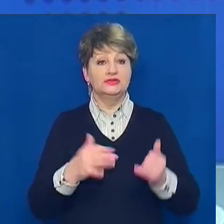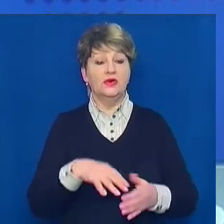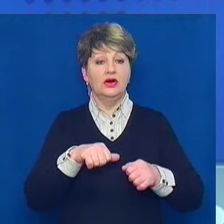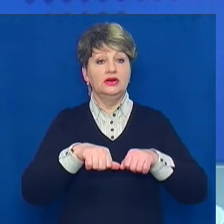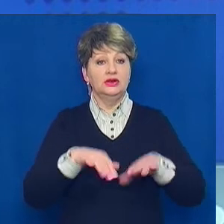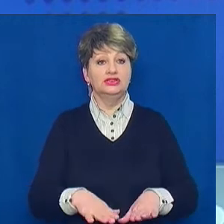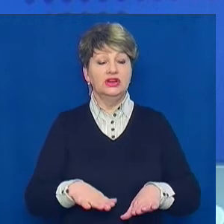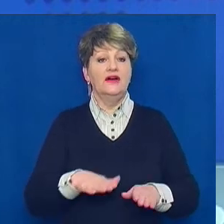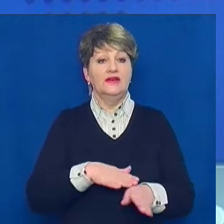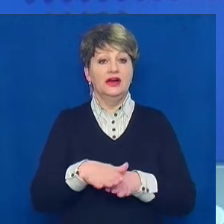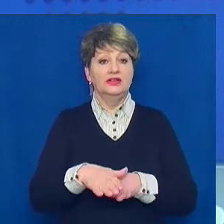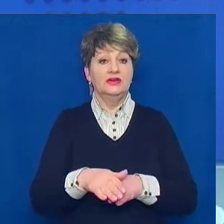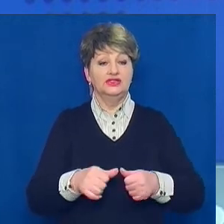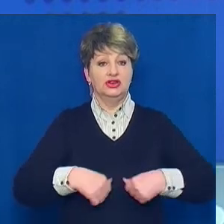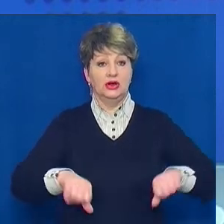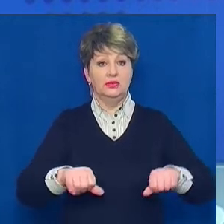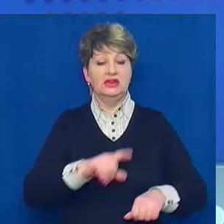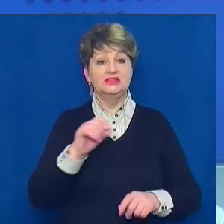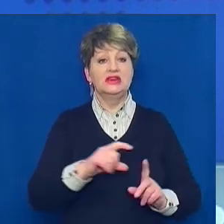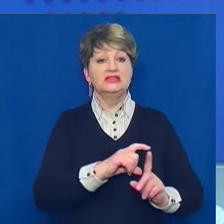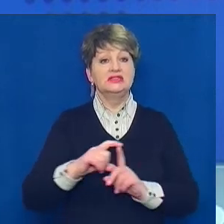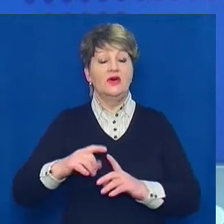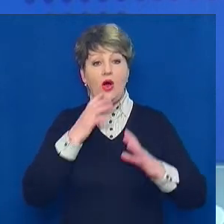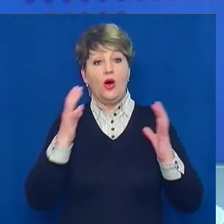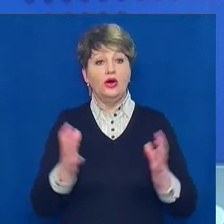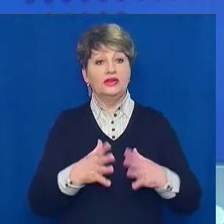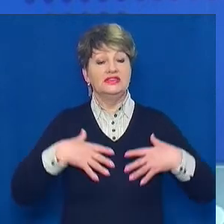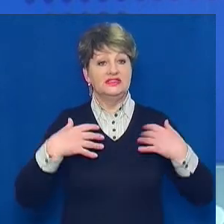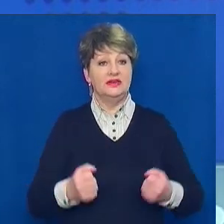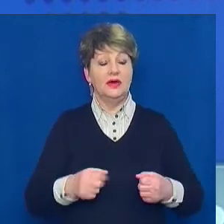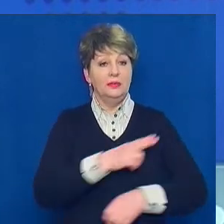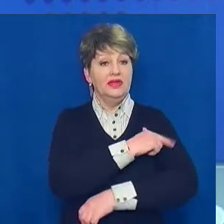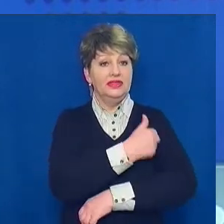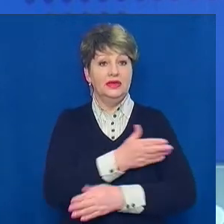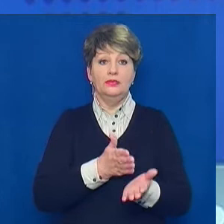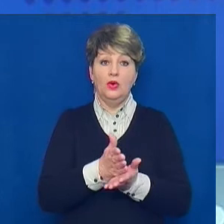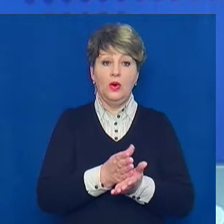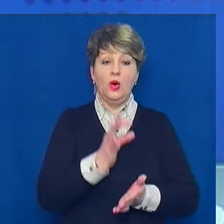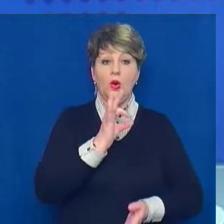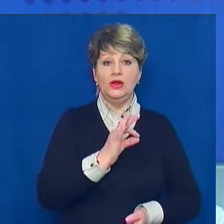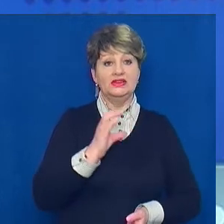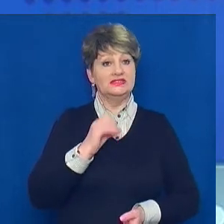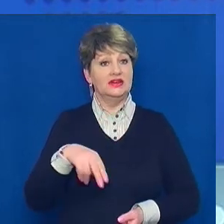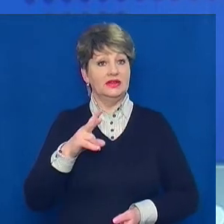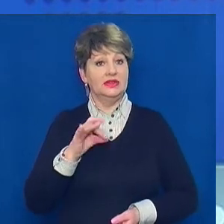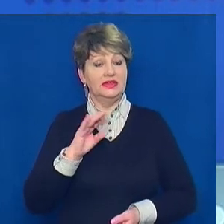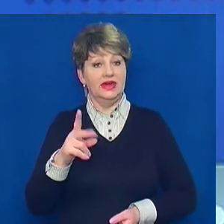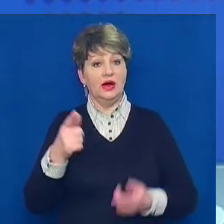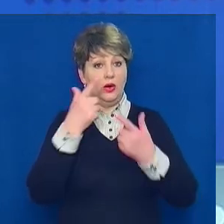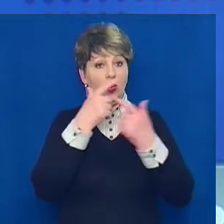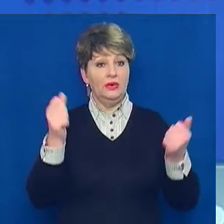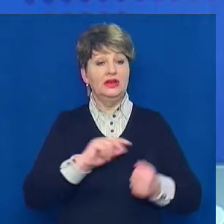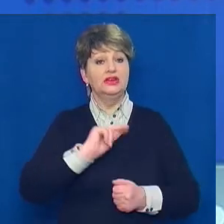міськради. За словами директора Департаменту охорони здоров'я та медичних послуг Черкас Волега Стадника, карантин оголосили через